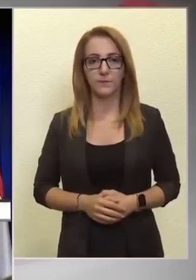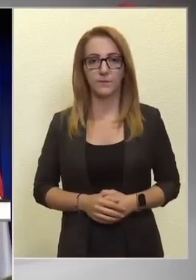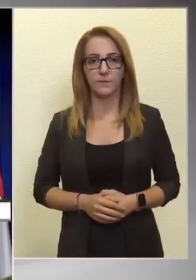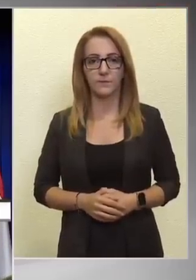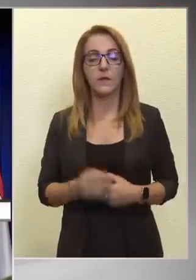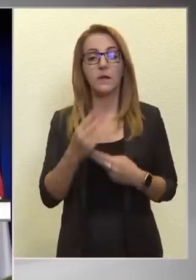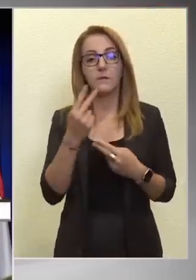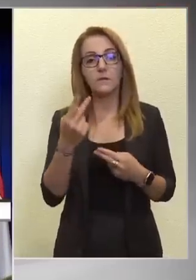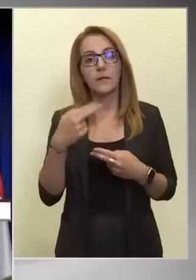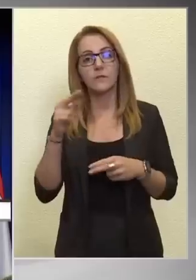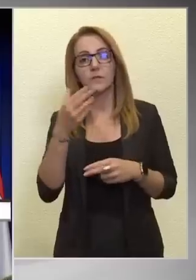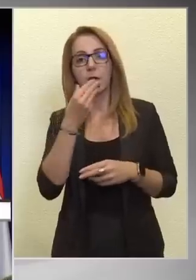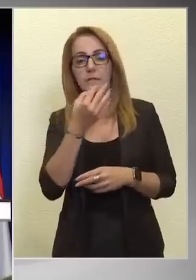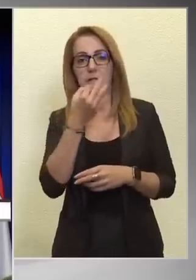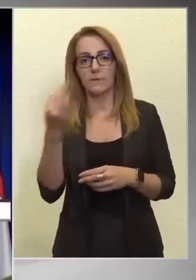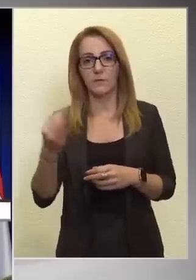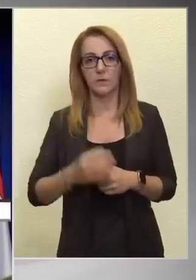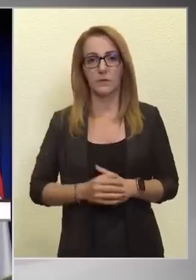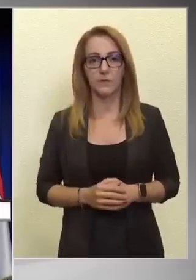Viszontlátásra további szép napon.